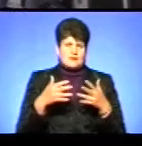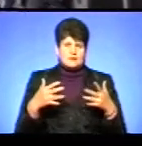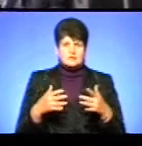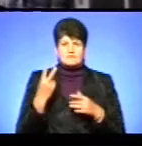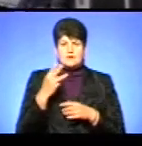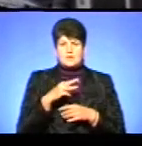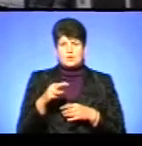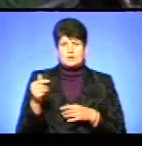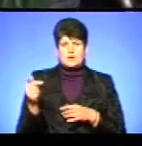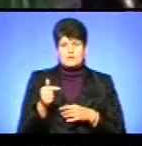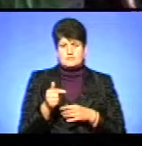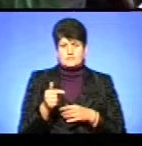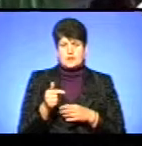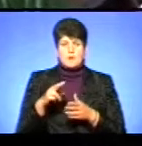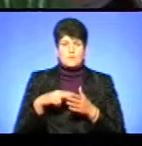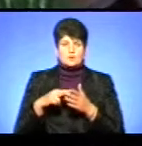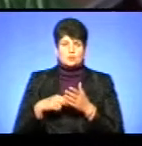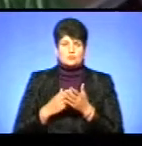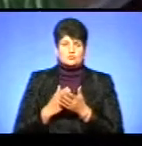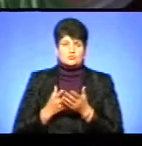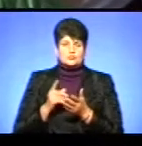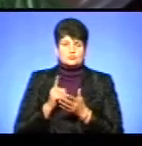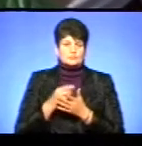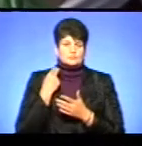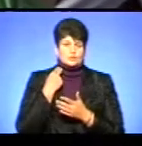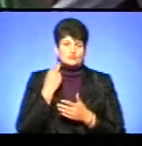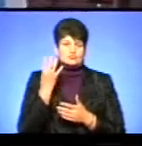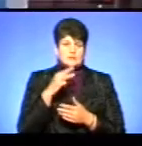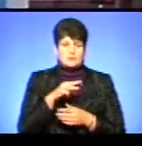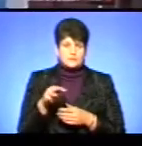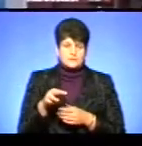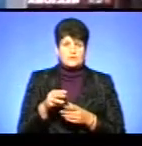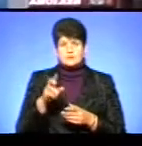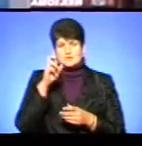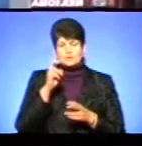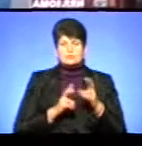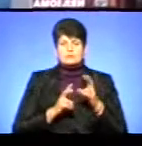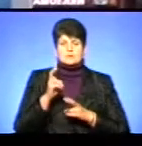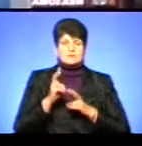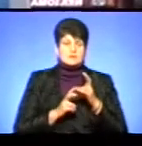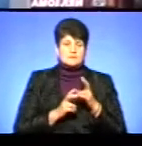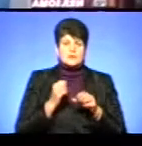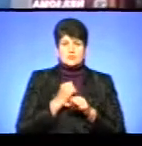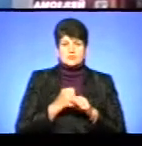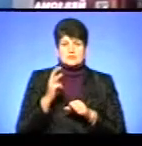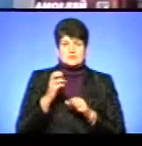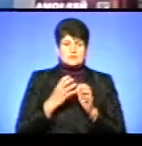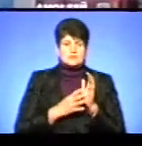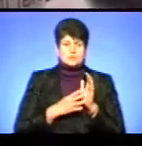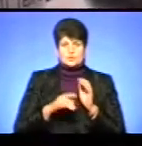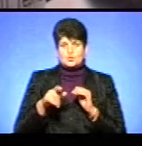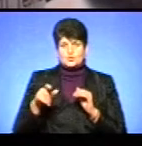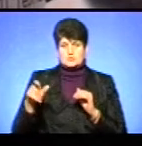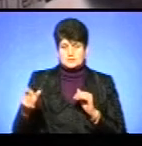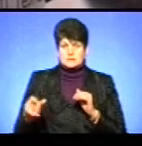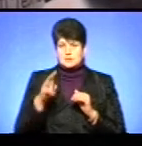майже 2 мільйони гривень, а податковій службі – близько чотирьох. У комунальному підприємстві «Тернопіль Електротранс» працює 390 осіб.